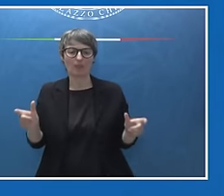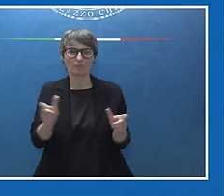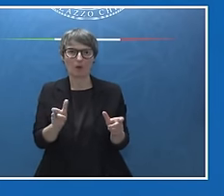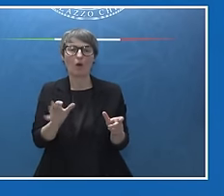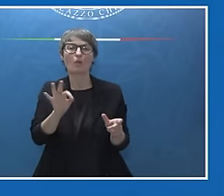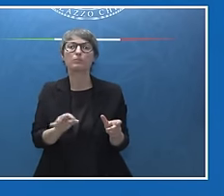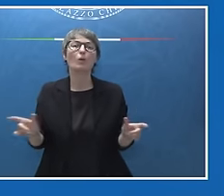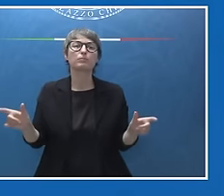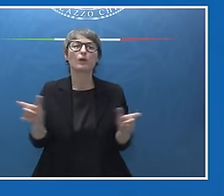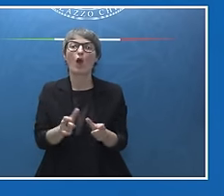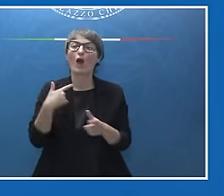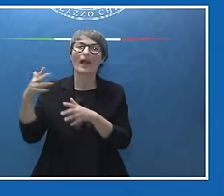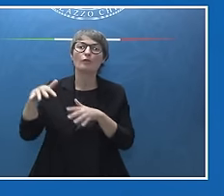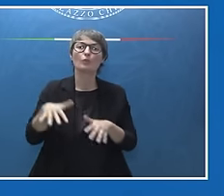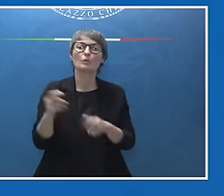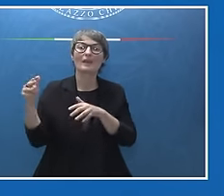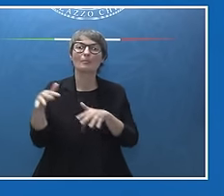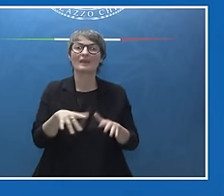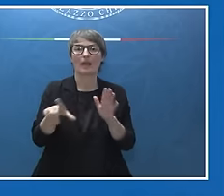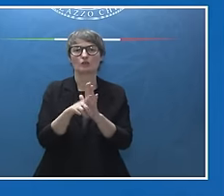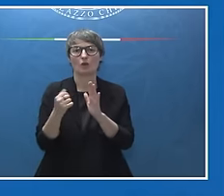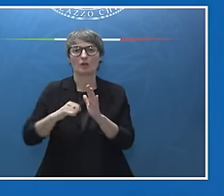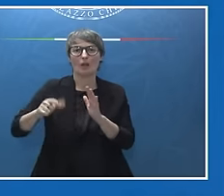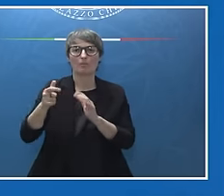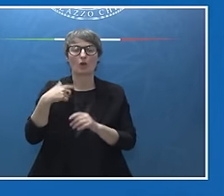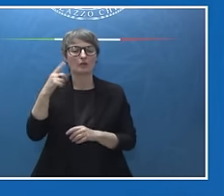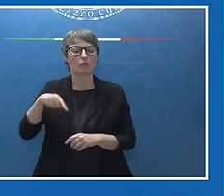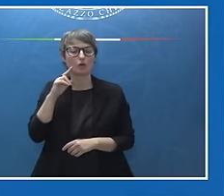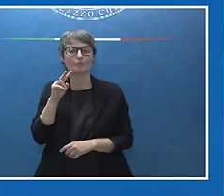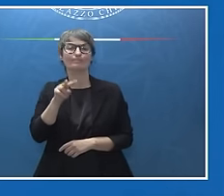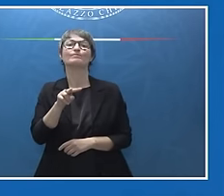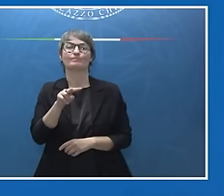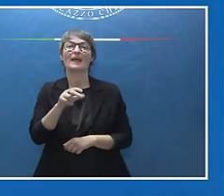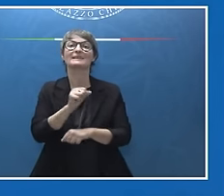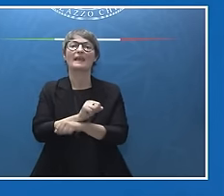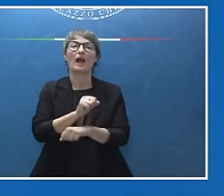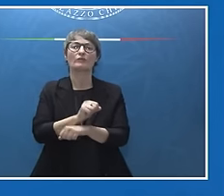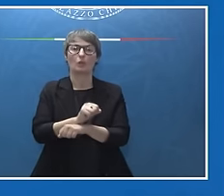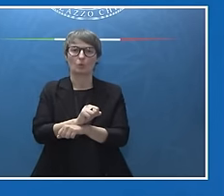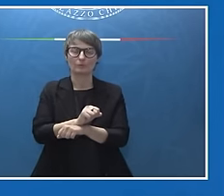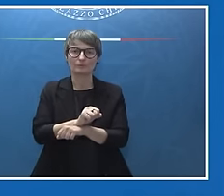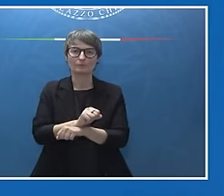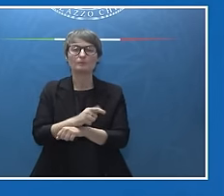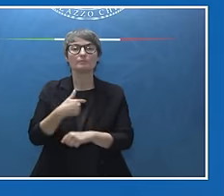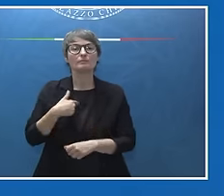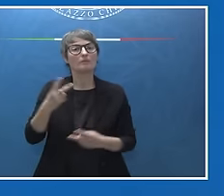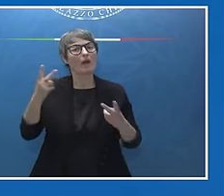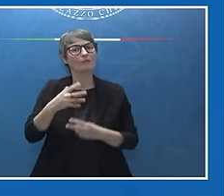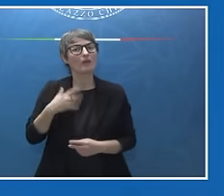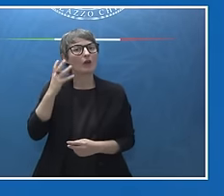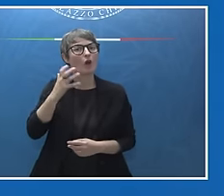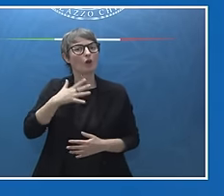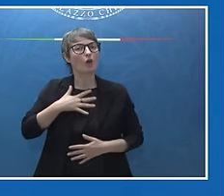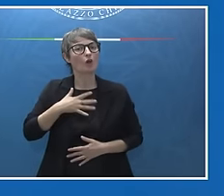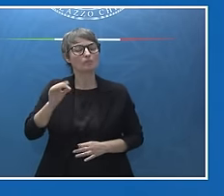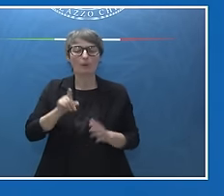che di fatto per noi rappresentano una nuova forma di schiavitù. Io sono particolarmente fiera della discussione dei risultati su